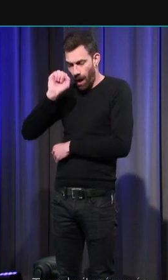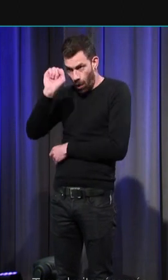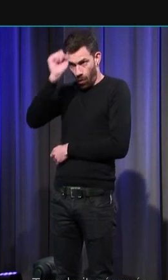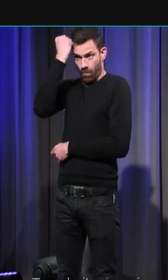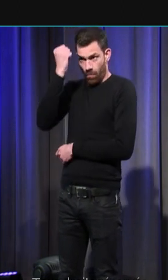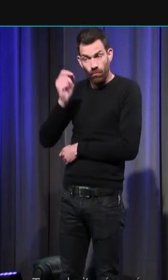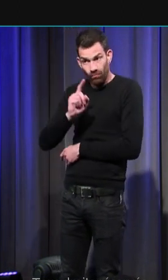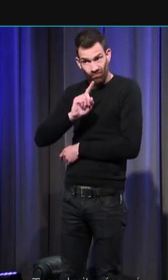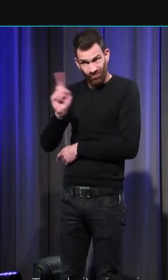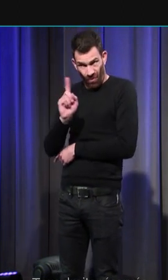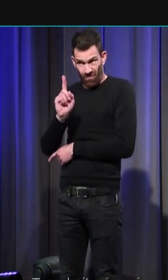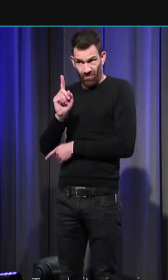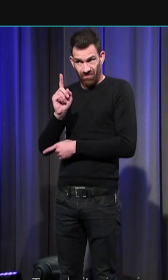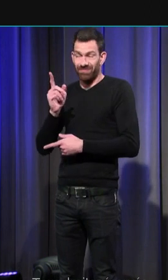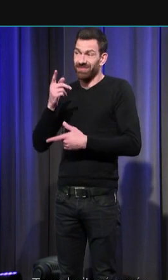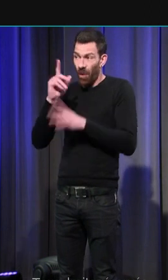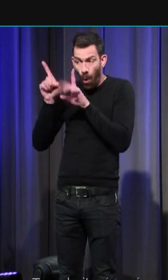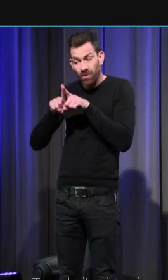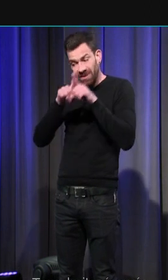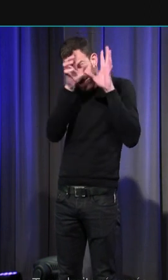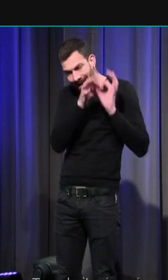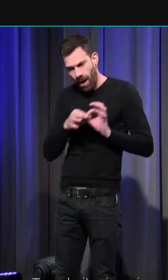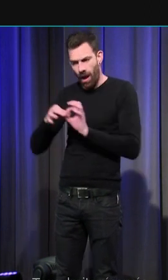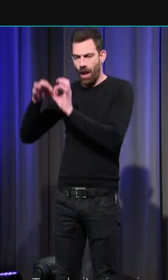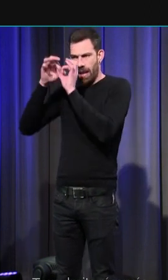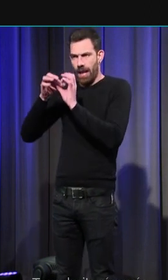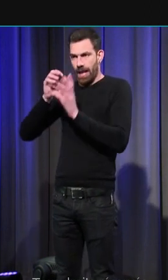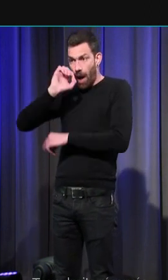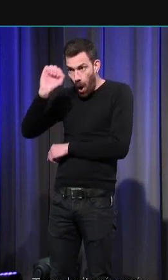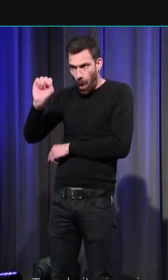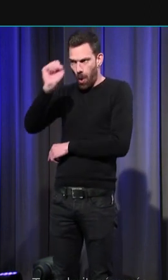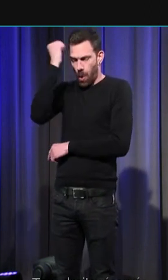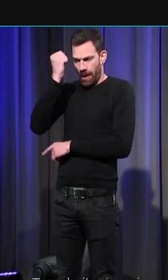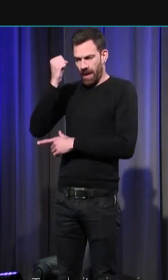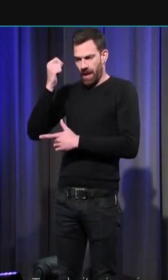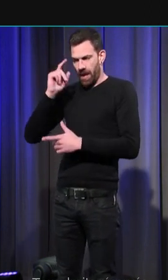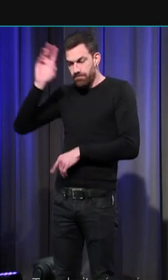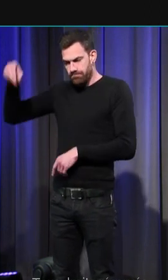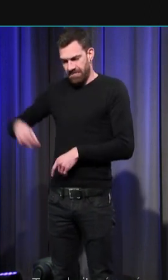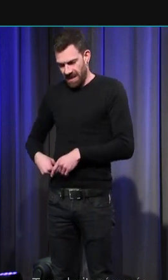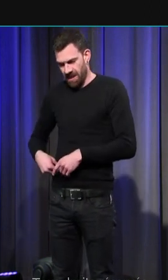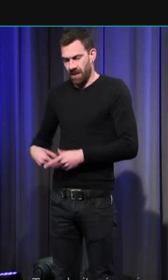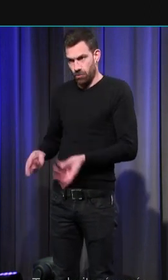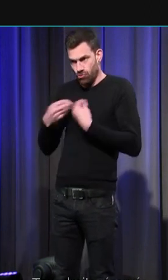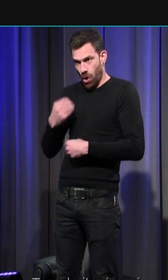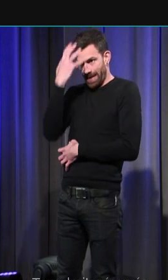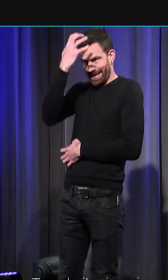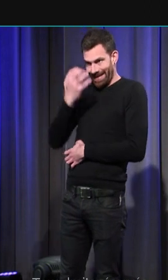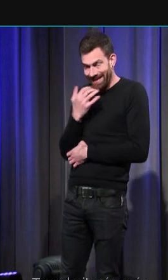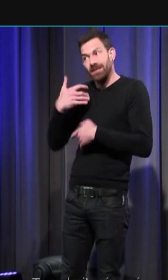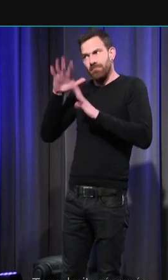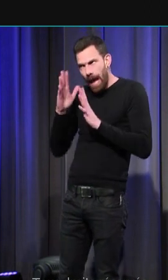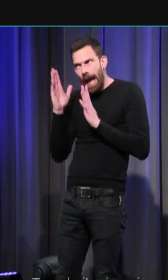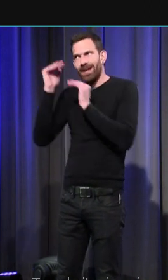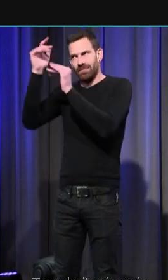à une forme très précise de repentir qui mêle la tristesse face au péché et la consolation dans l'espérance du